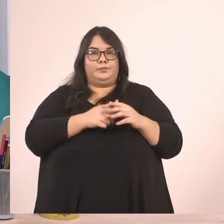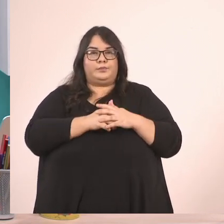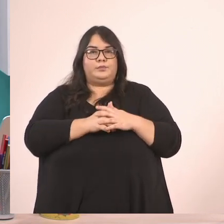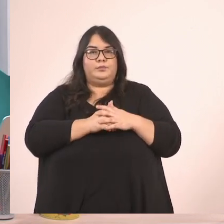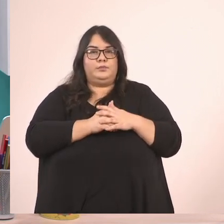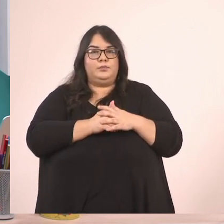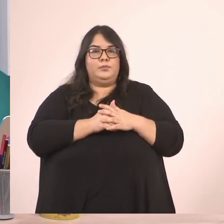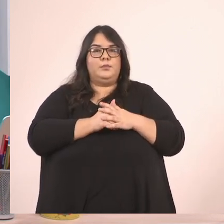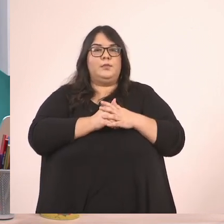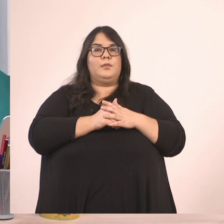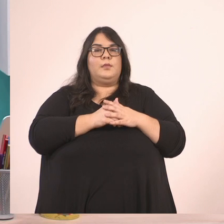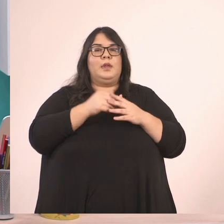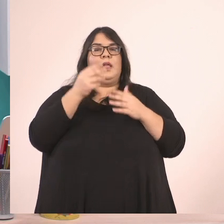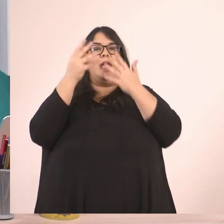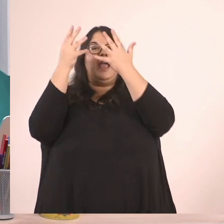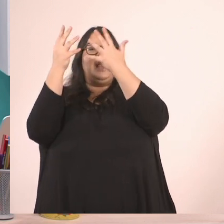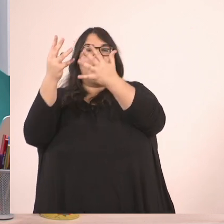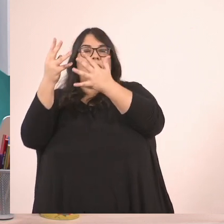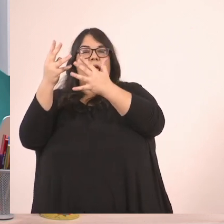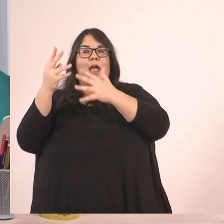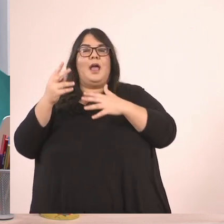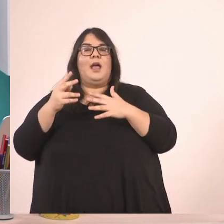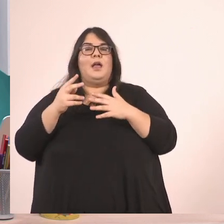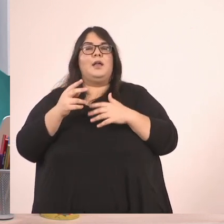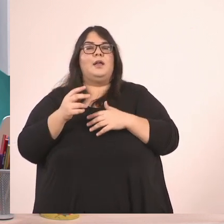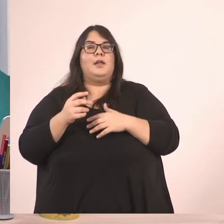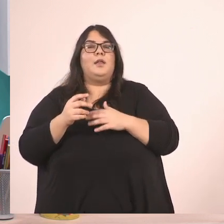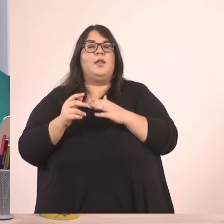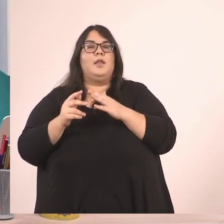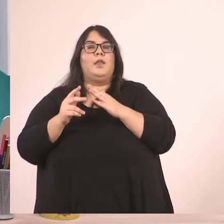18 δια 2, 9, 24 δια 2,